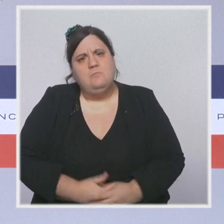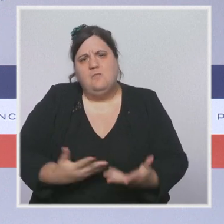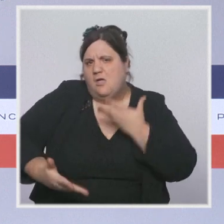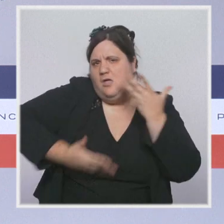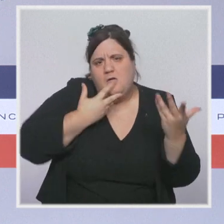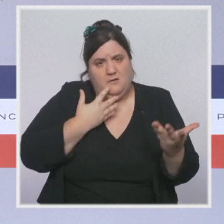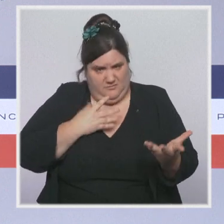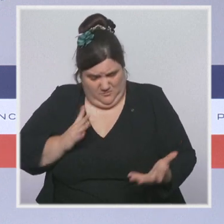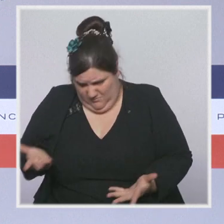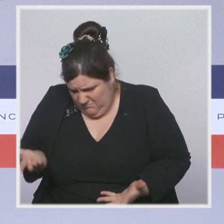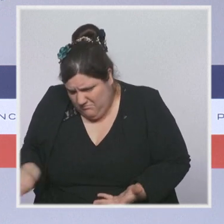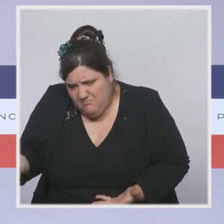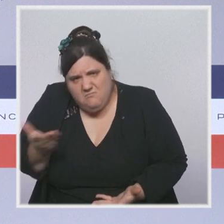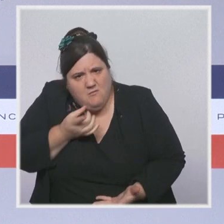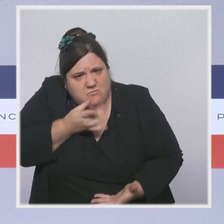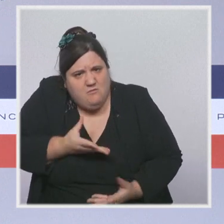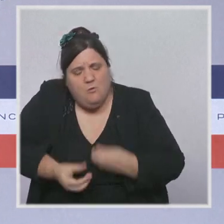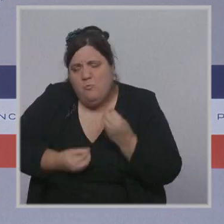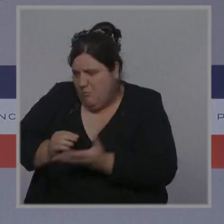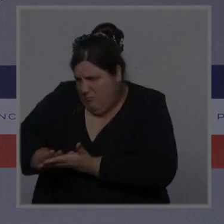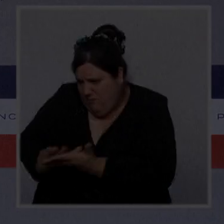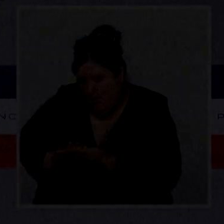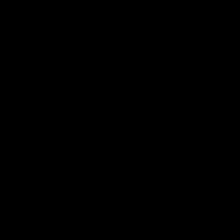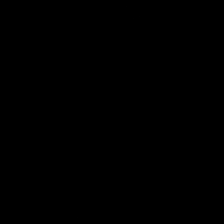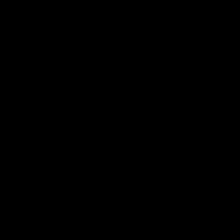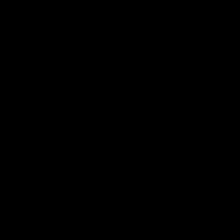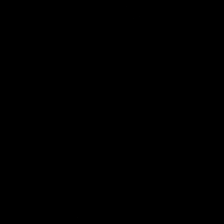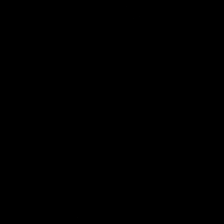excusent la violence, finissent en effet par provoquer de la violence.